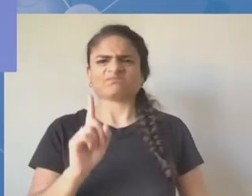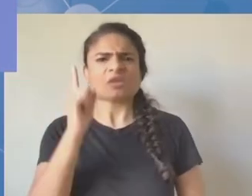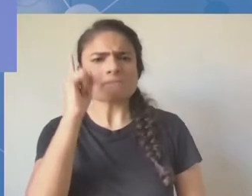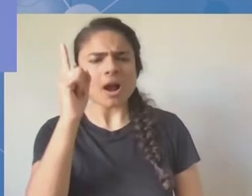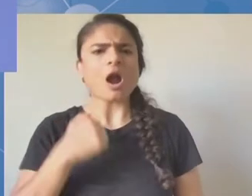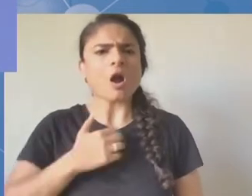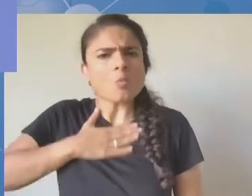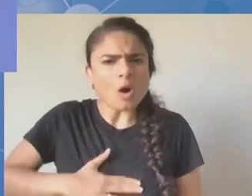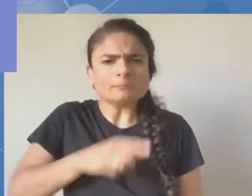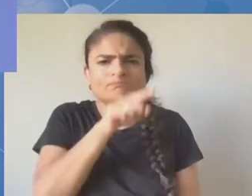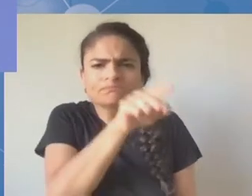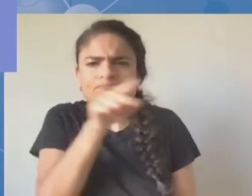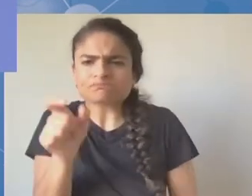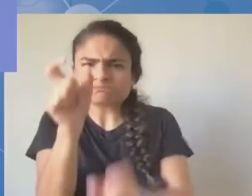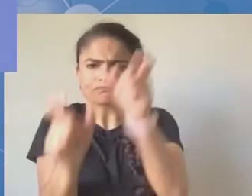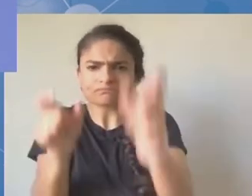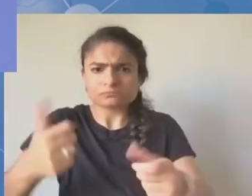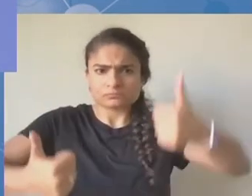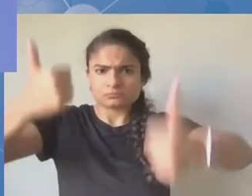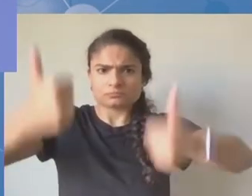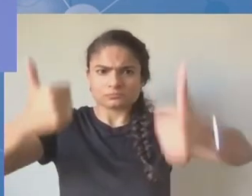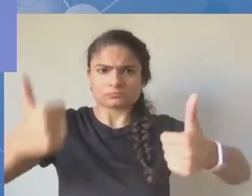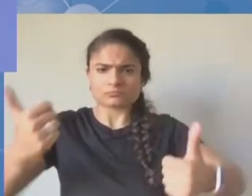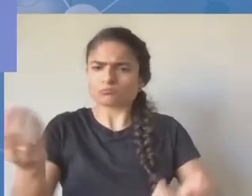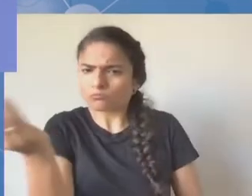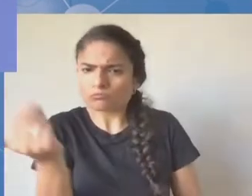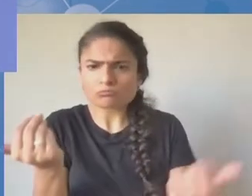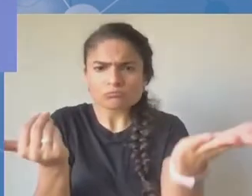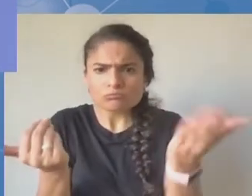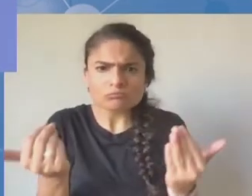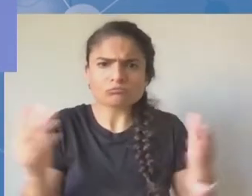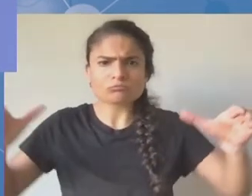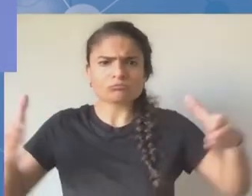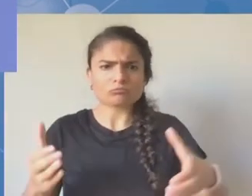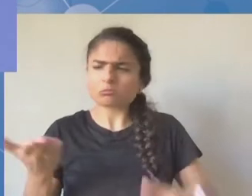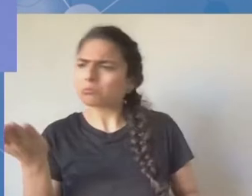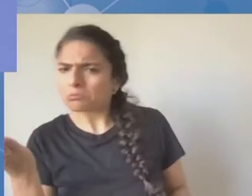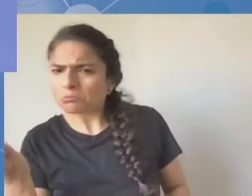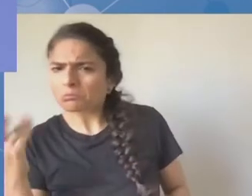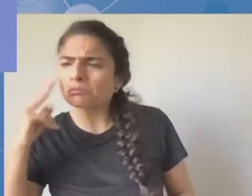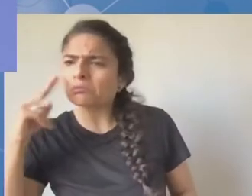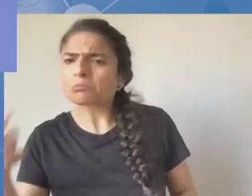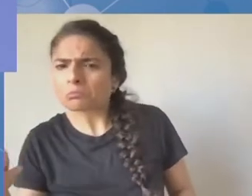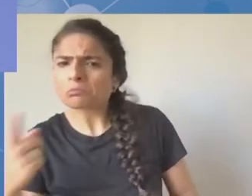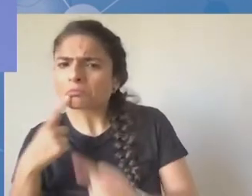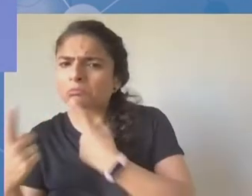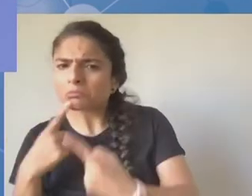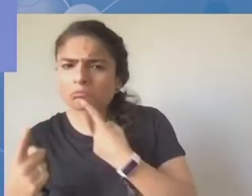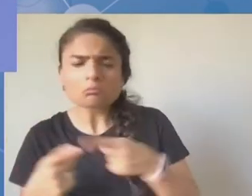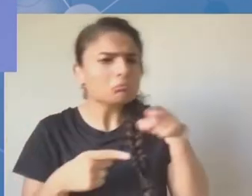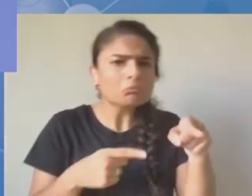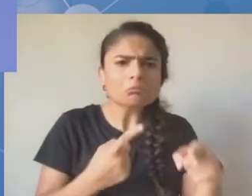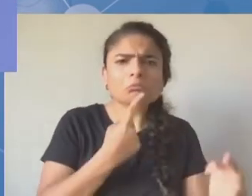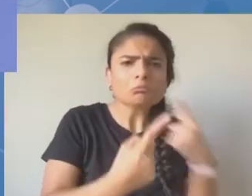wszystkich interesariuszy. Jesteśmy zainteresowani tym, co myślą wszystkie strony. Ma pani rację. Rzeczywiście dyskusja z udziałem wszystkich